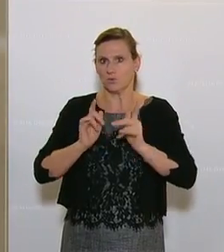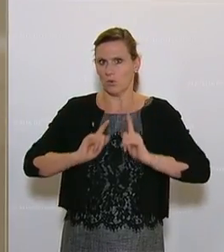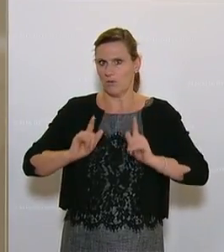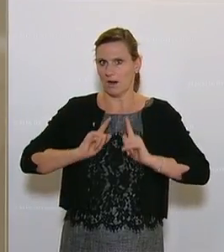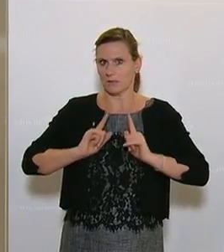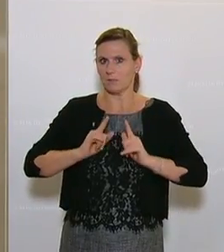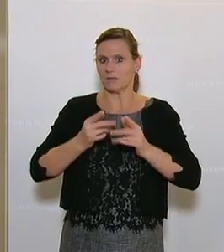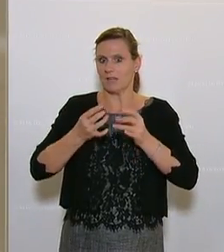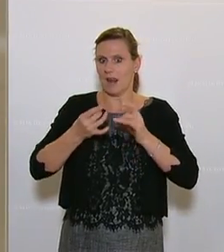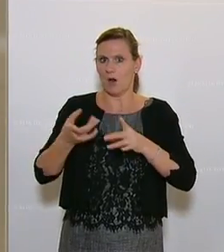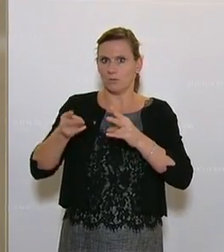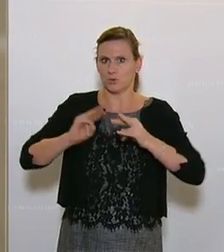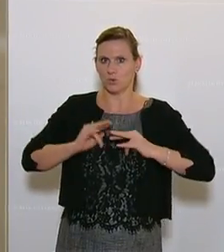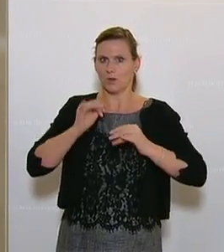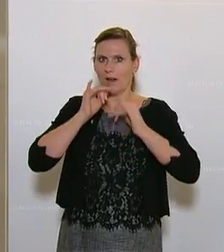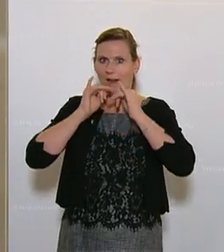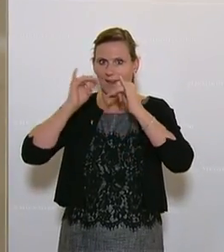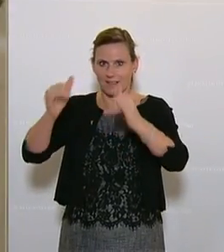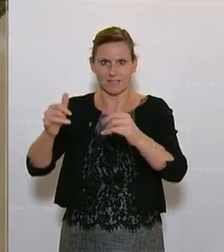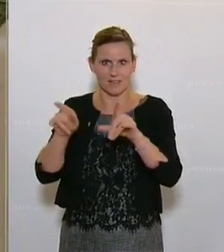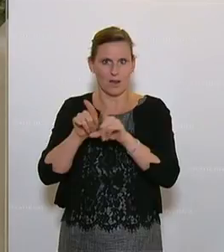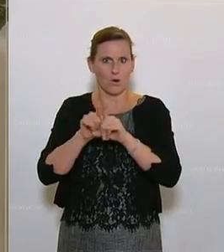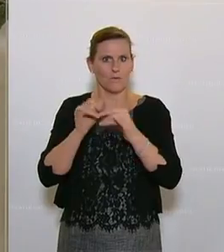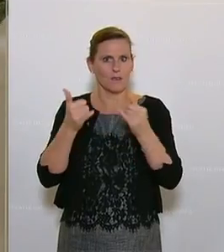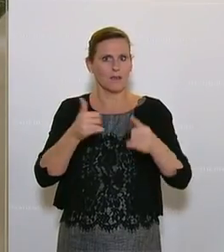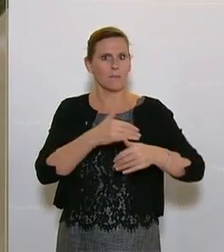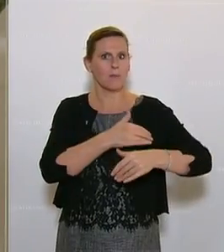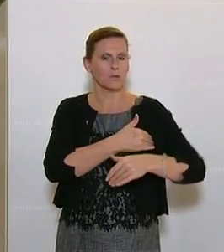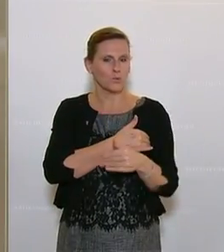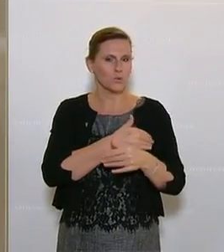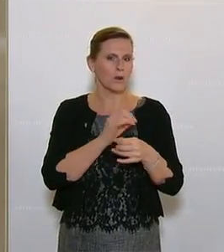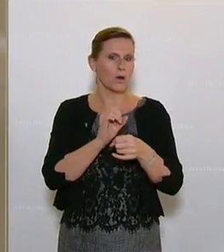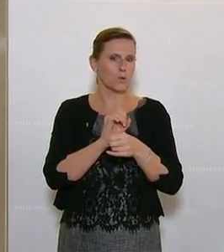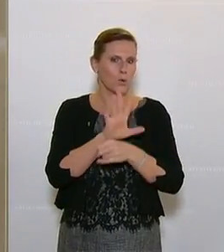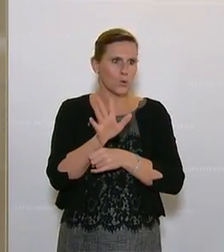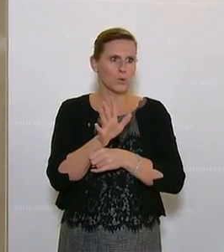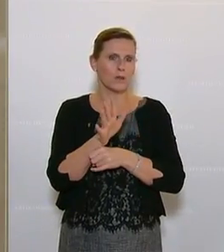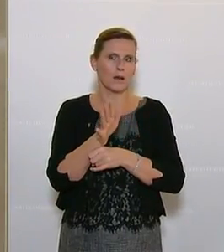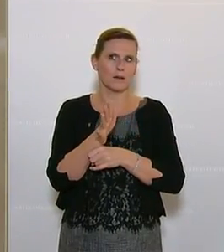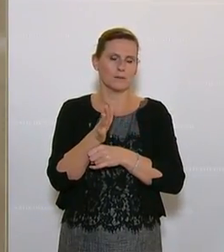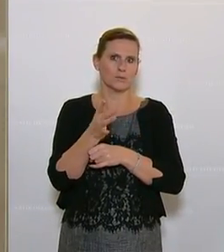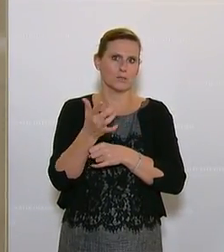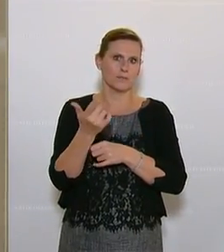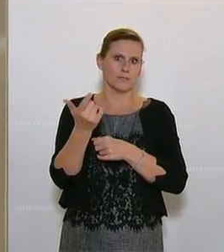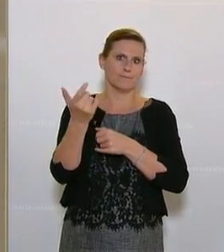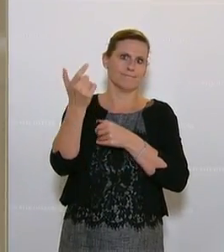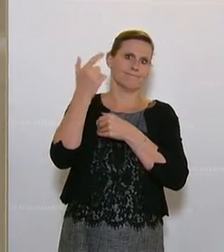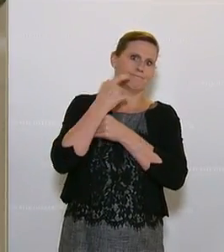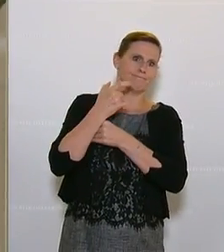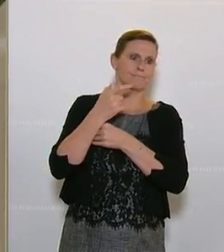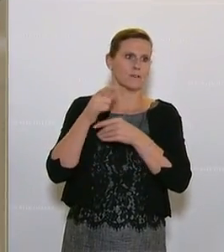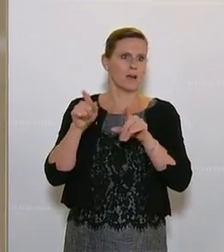dürfen. Stichwort Matura, auch das ein Punkt, den hat uns Corona quasi aufgezwungen und Entwicklungen